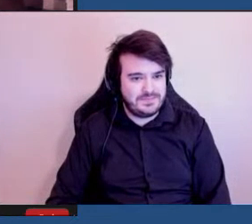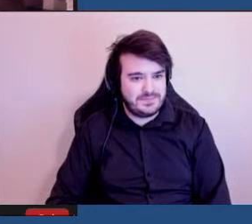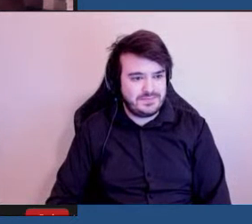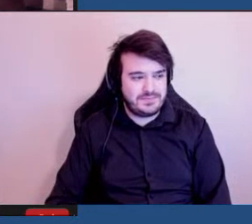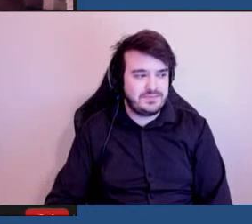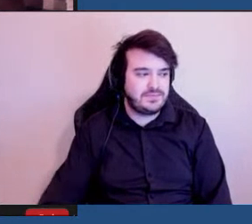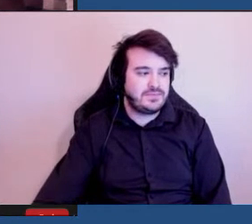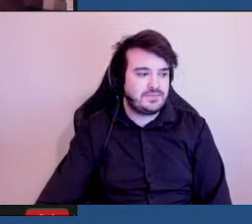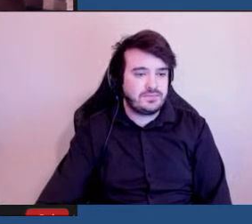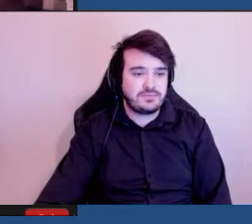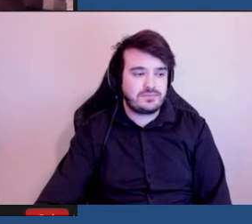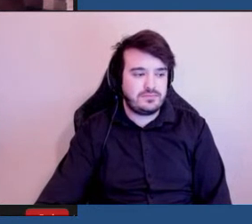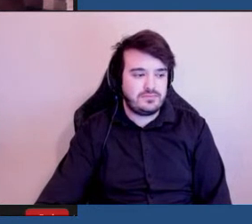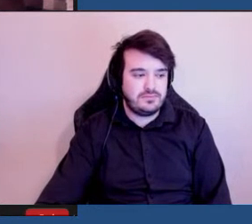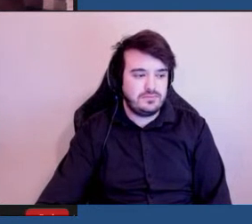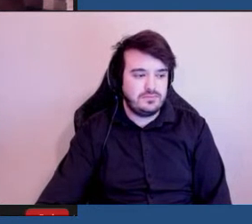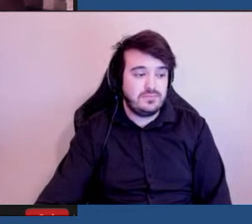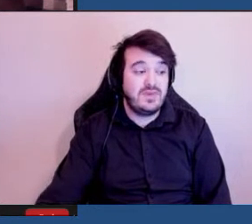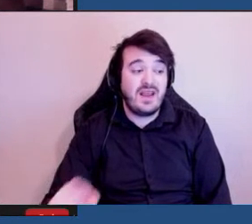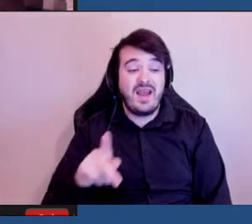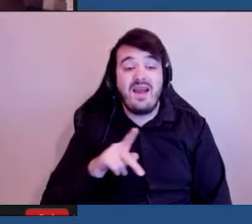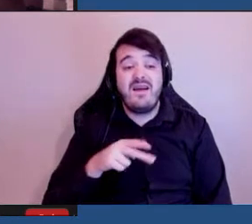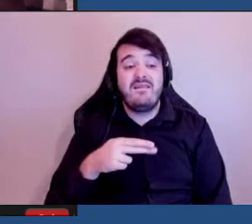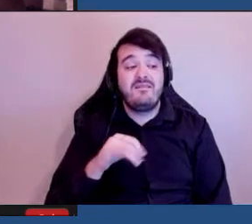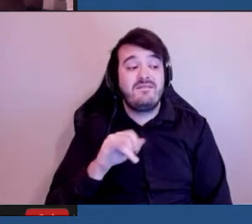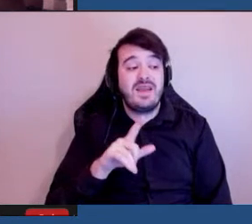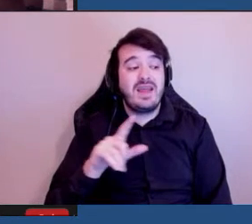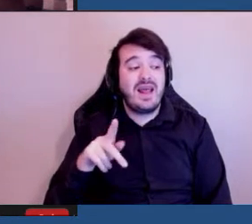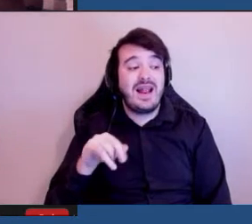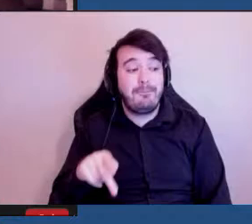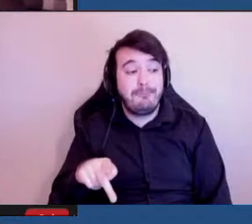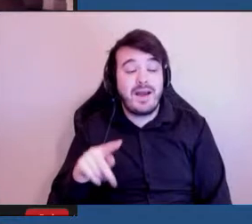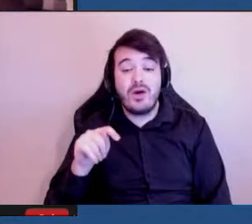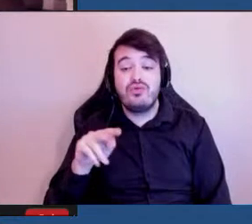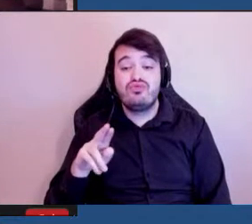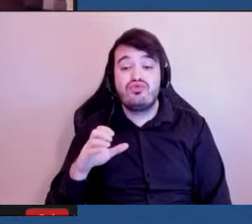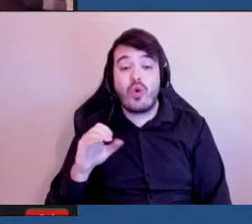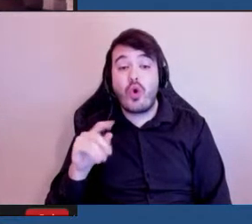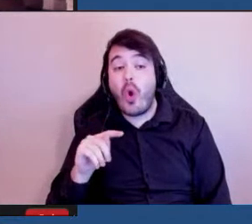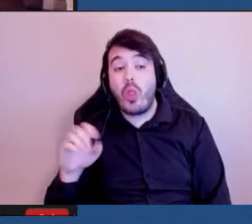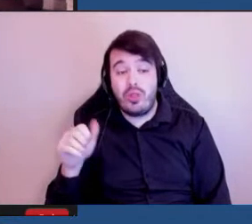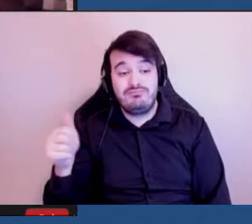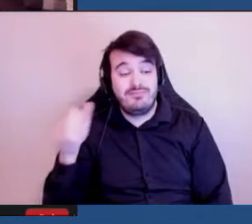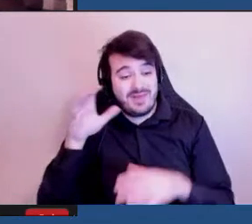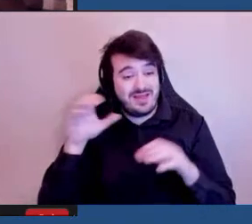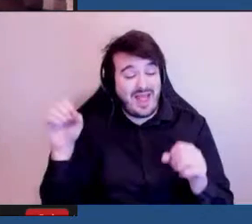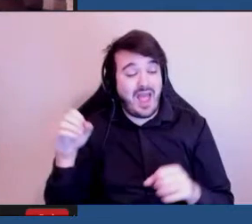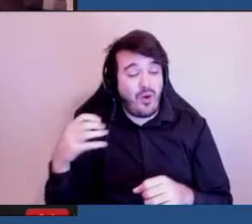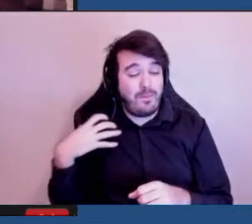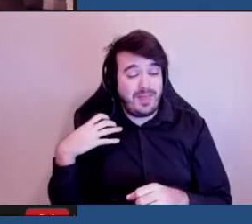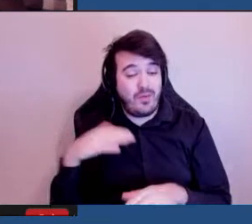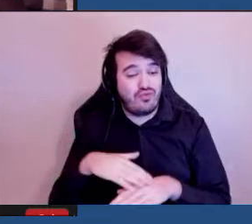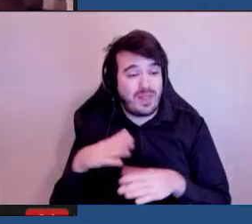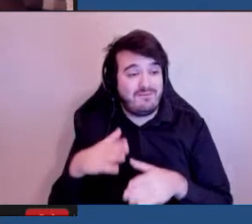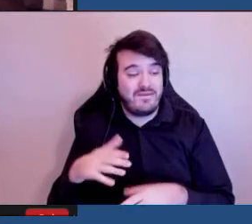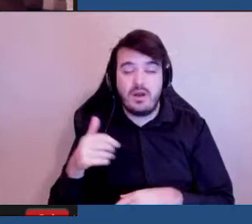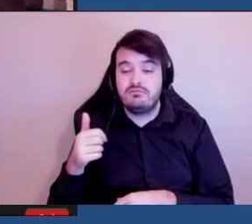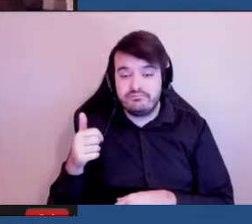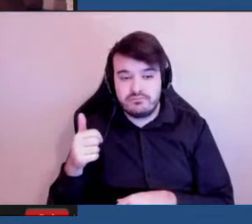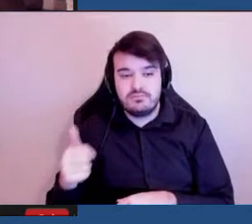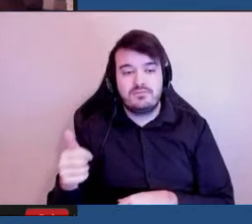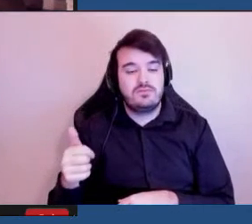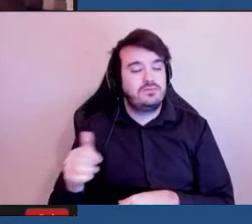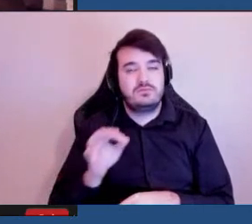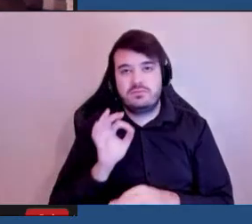Philippe Turcotte. Philippe Turcotte, qui est le président du comité consultatif. Il est un président